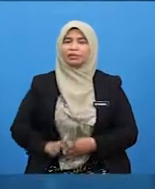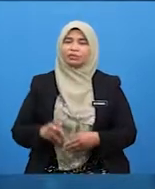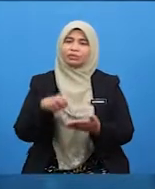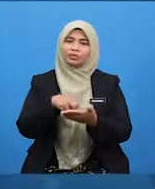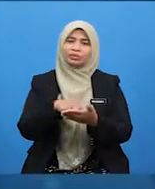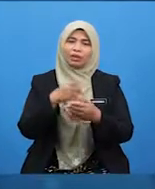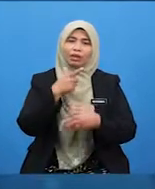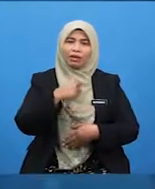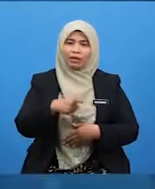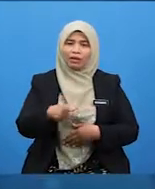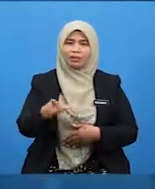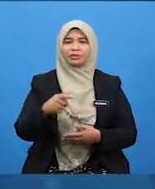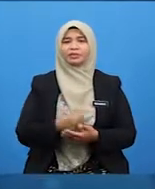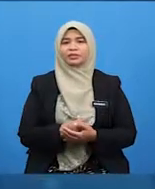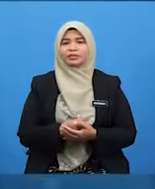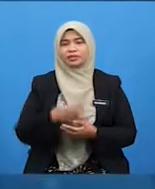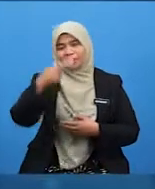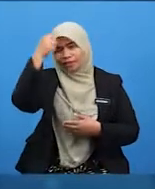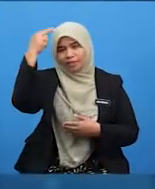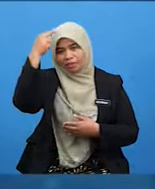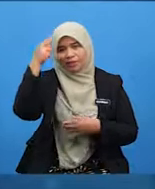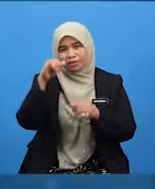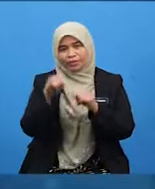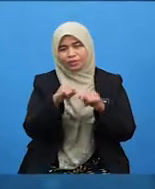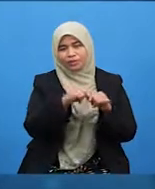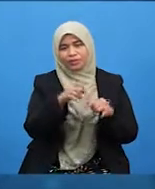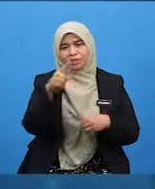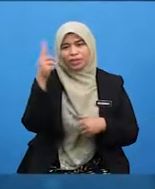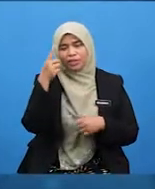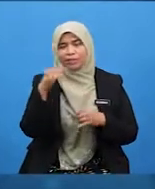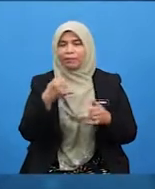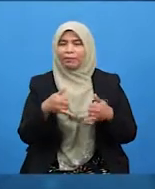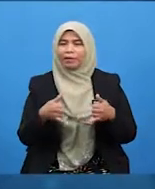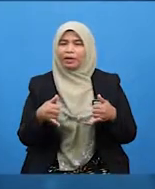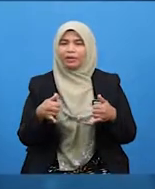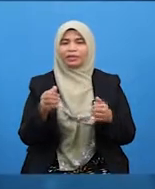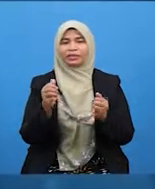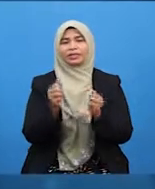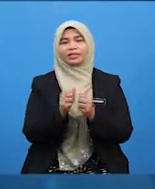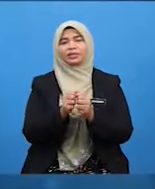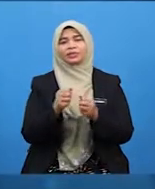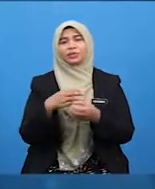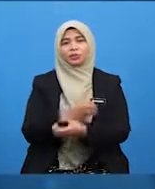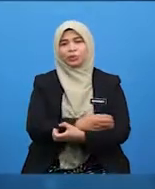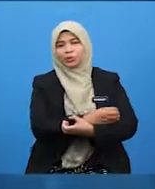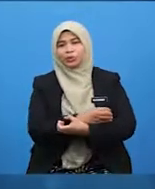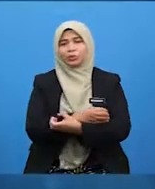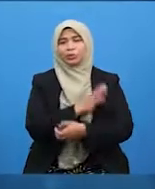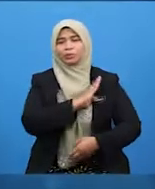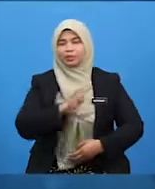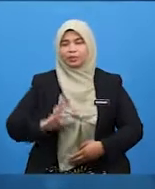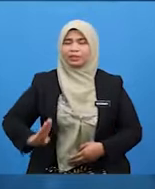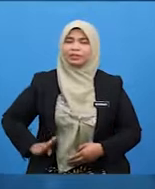lama. Nabi juga selalu bermain kuda-kuda bersama dengan cucunya.